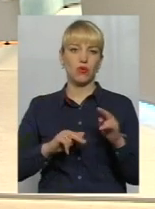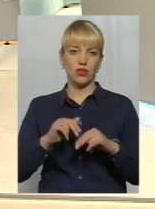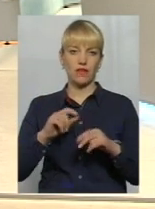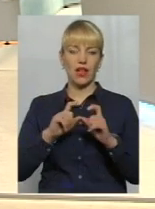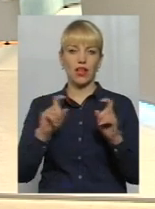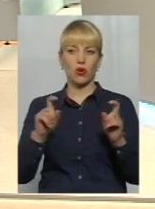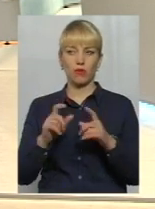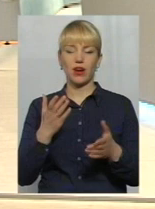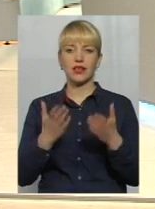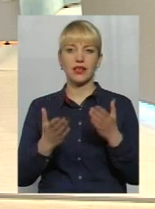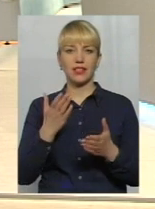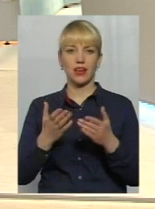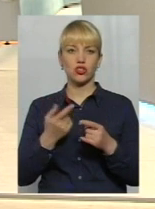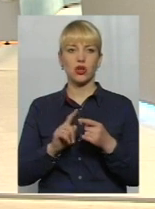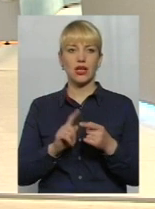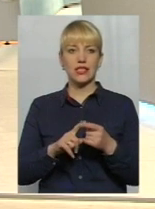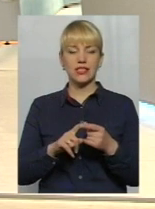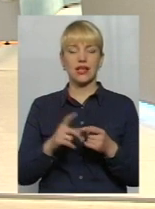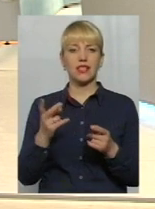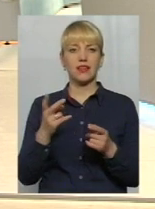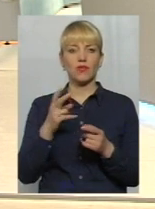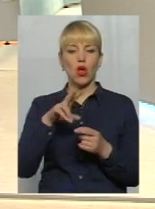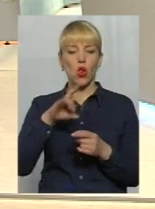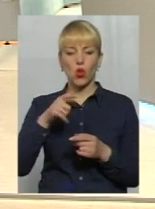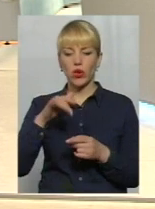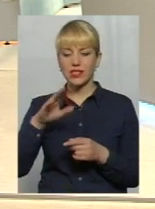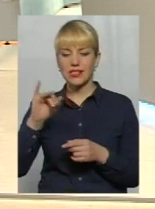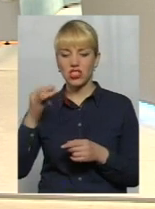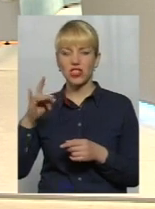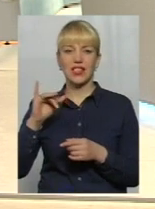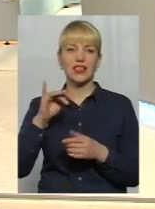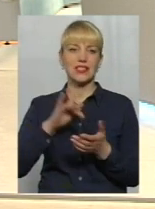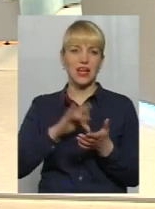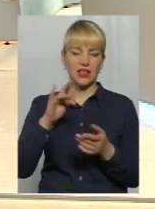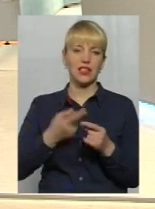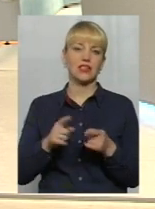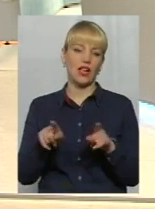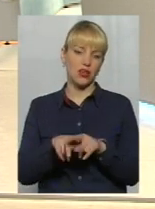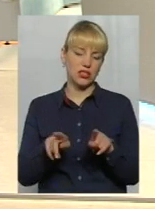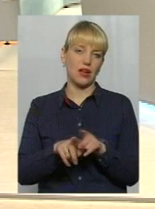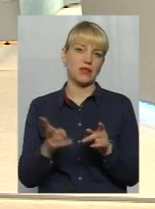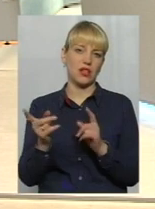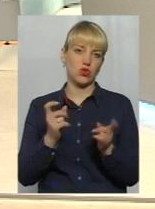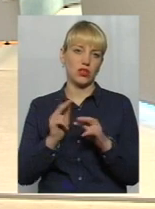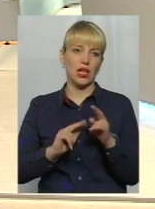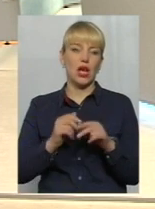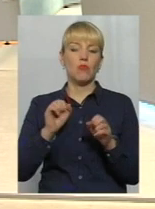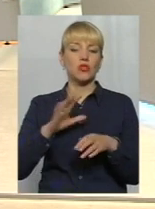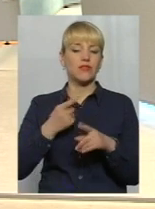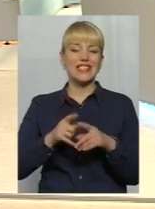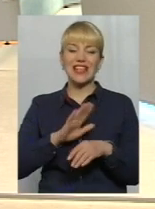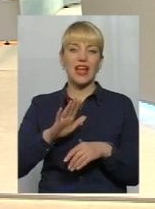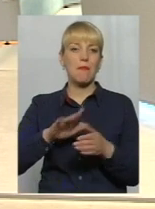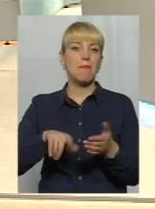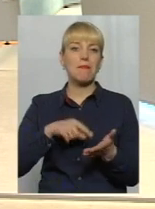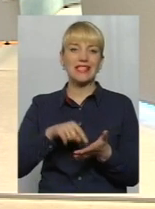логістичний центр, теж потрібно… Звісно, можливо, це не місцеві компанії, але це українські компанії. І, можливо,